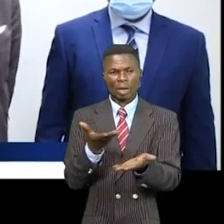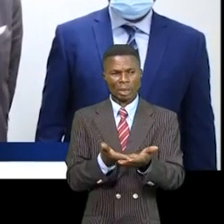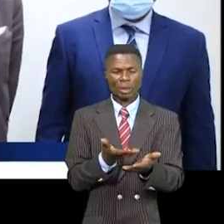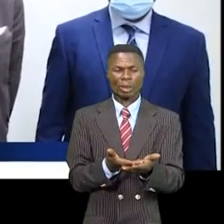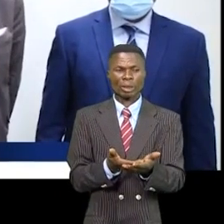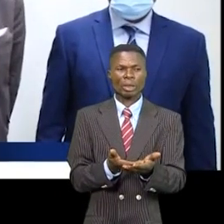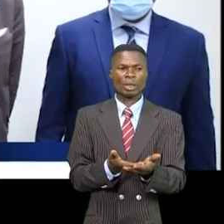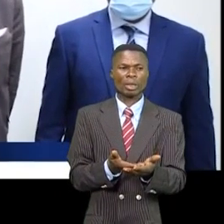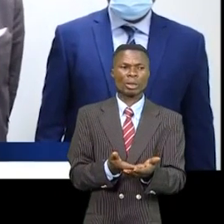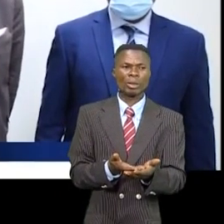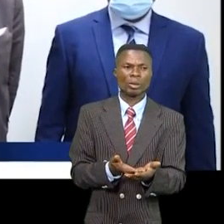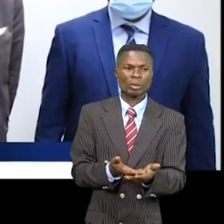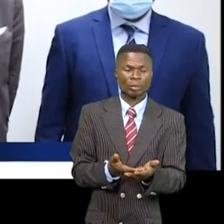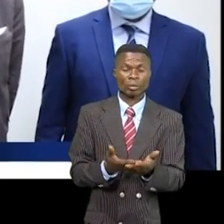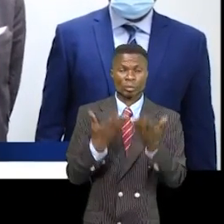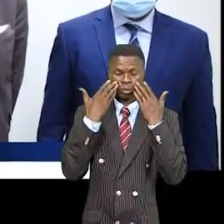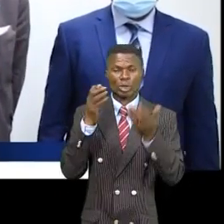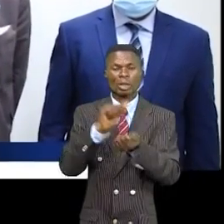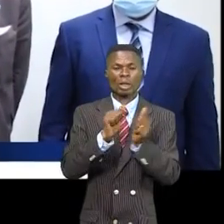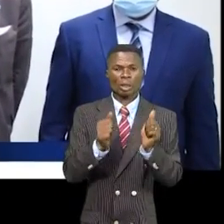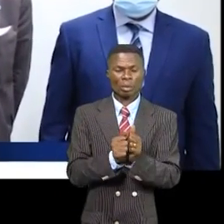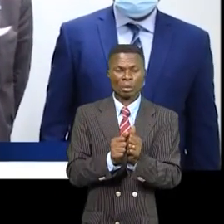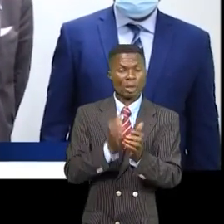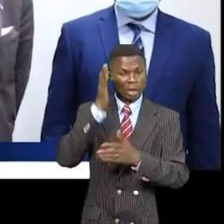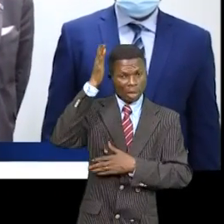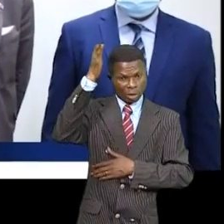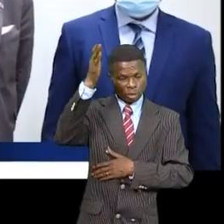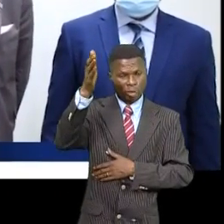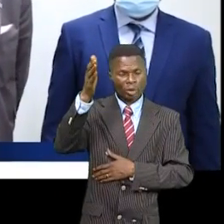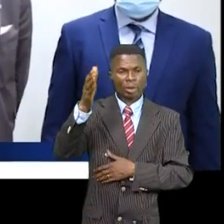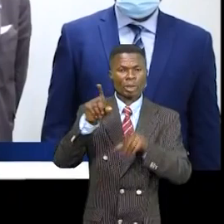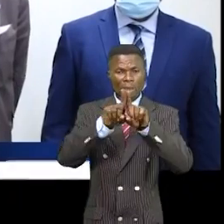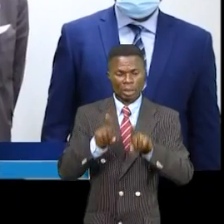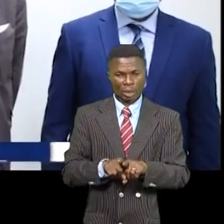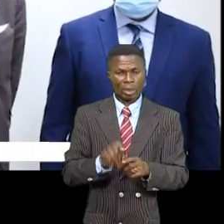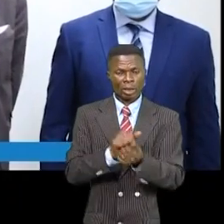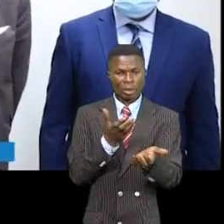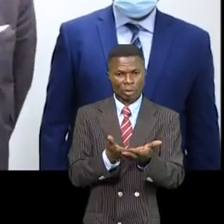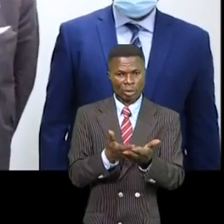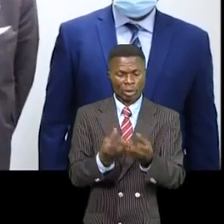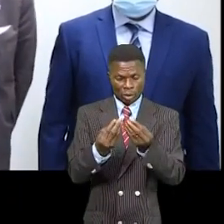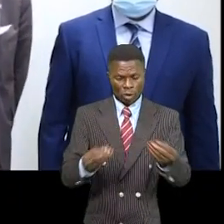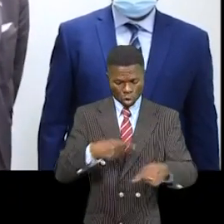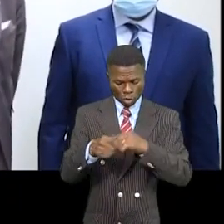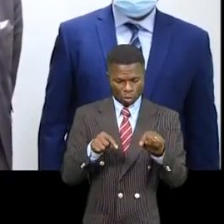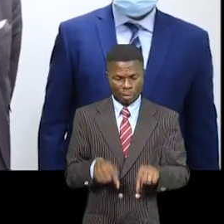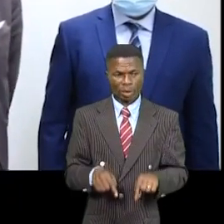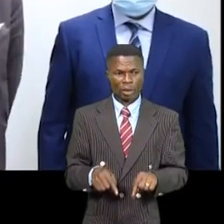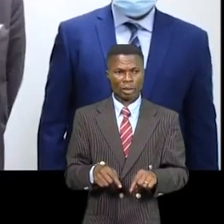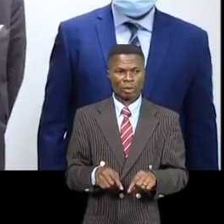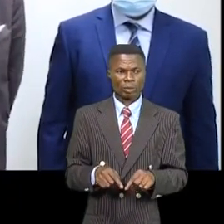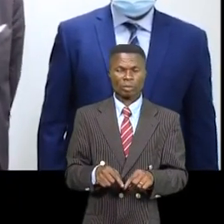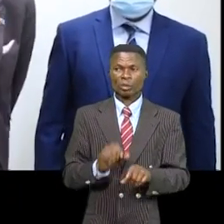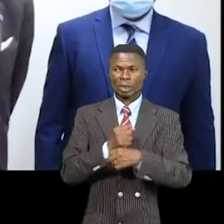qui est un problème à long terme mais pour lequel des solutions commencent à se dessiner dans la